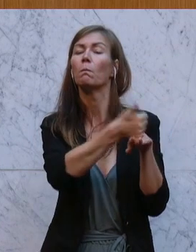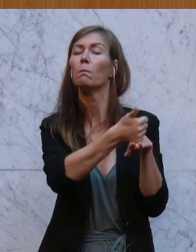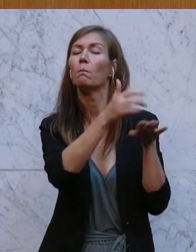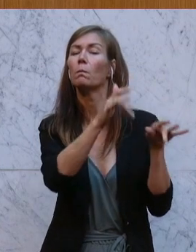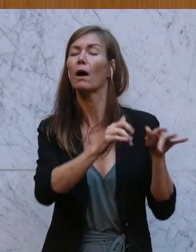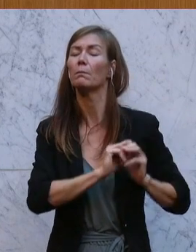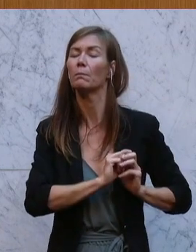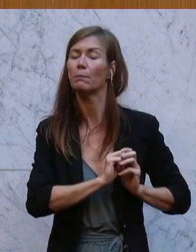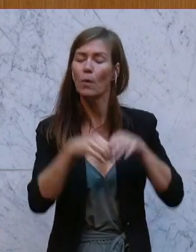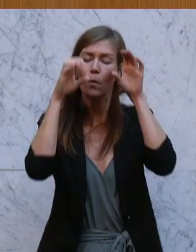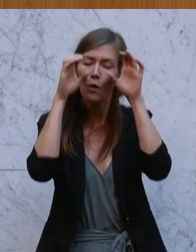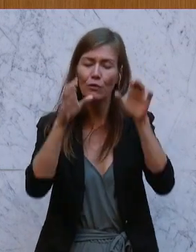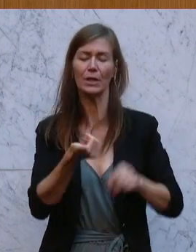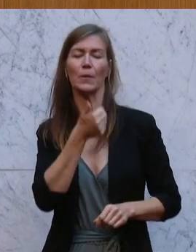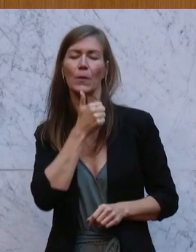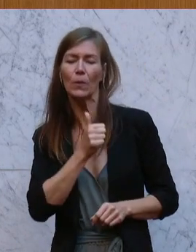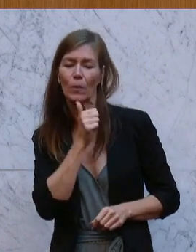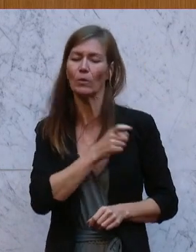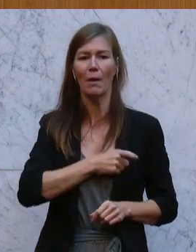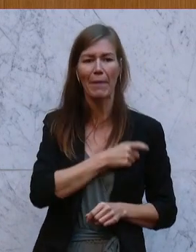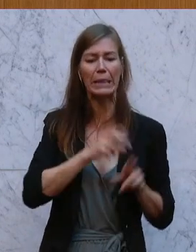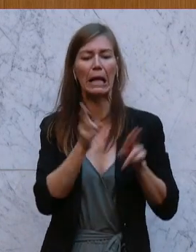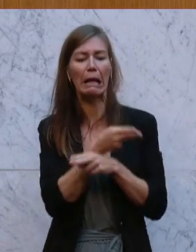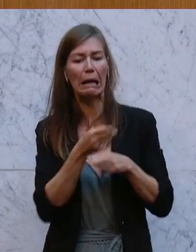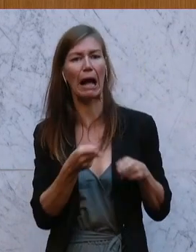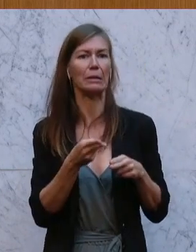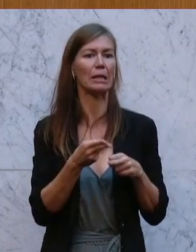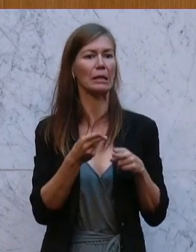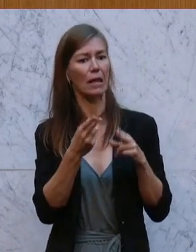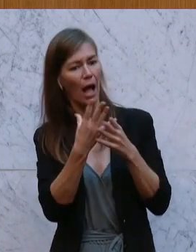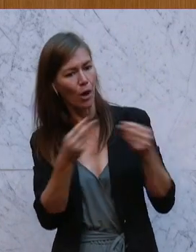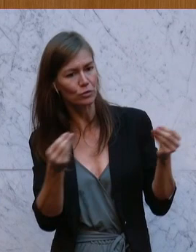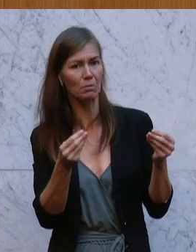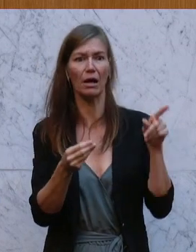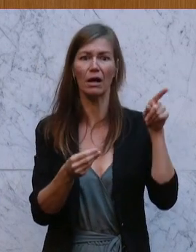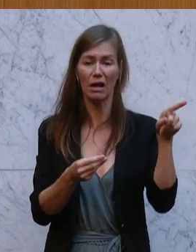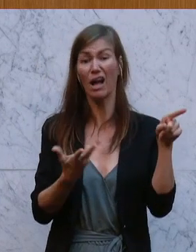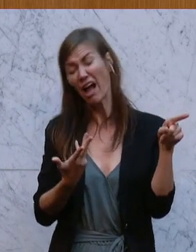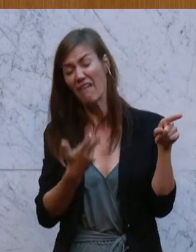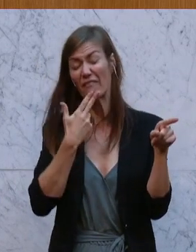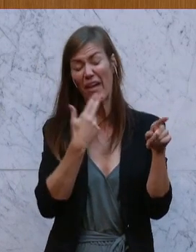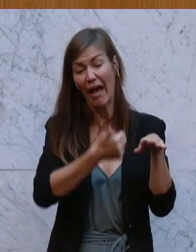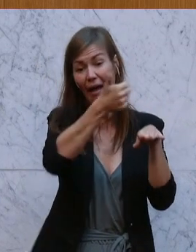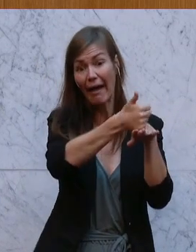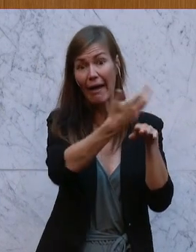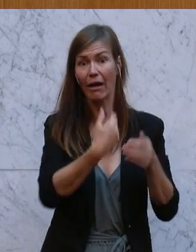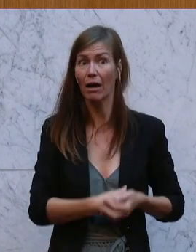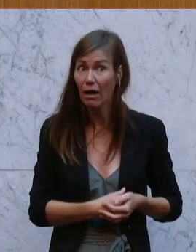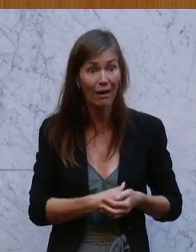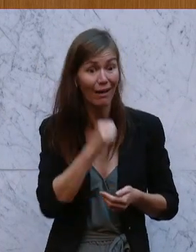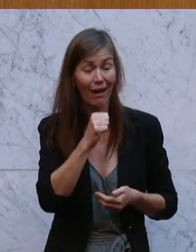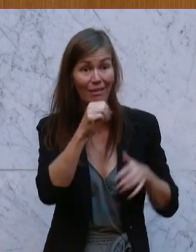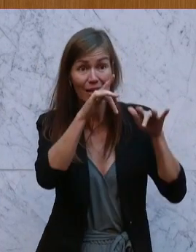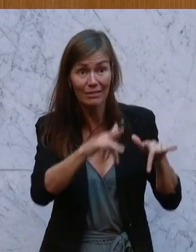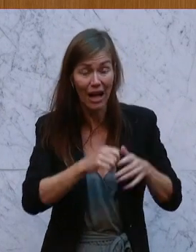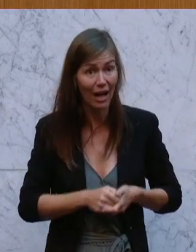sich hier die ÖVP und die Grünen nicht darauf einigen, naja, das wird eine tolle Bundeswettbewerbsbehörde sein, wenn sie nicht einmal eine Leitung hat.